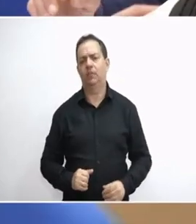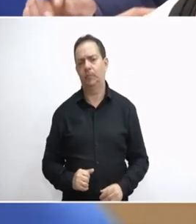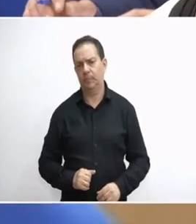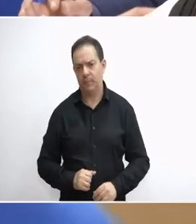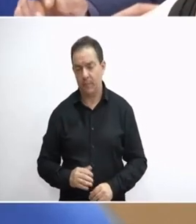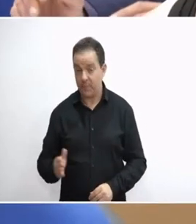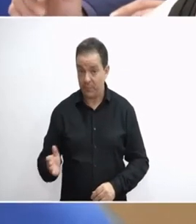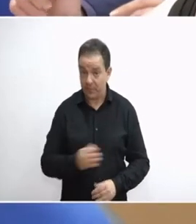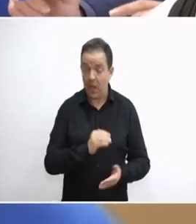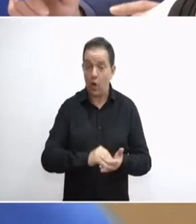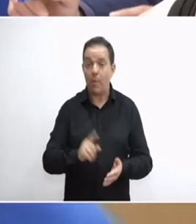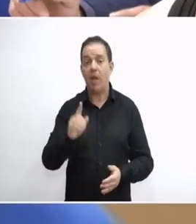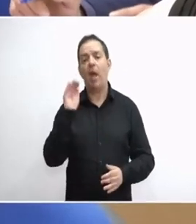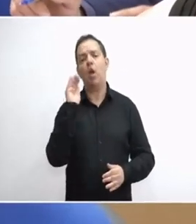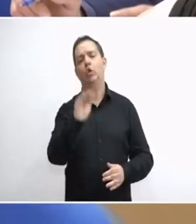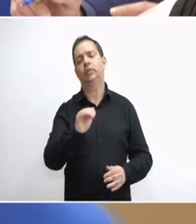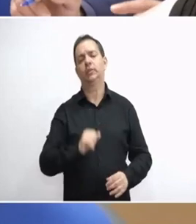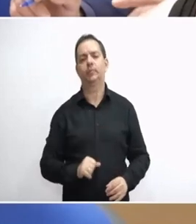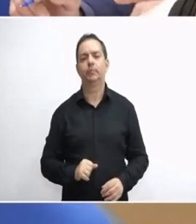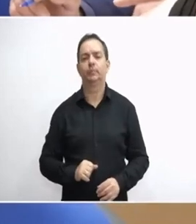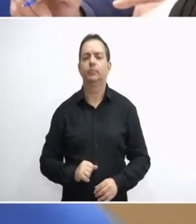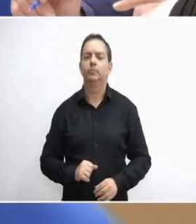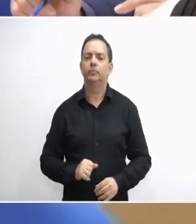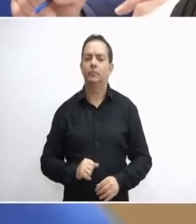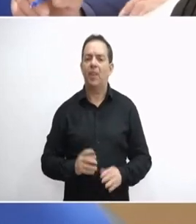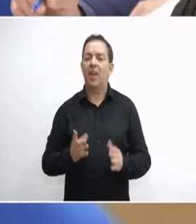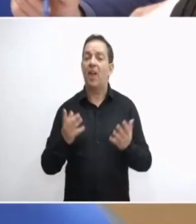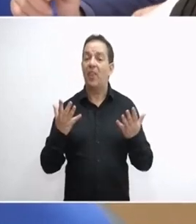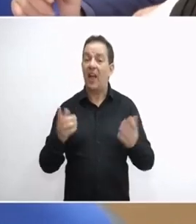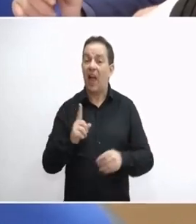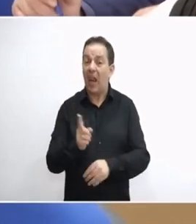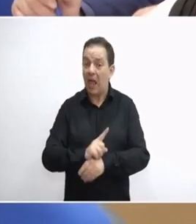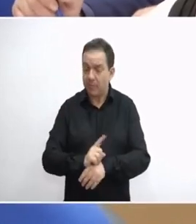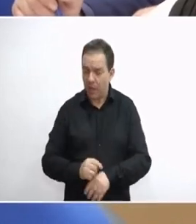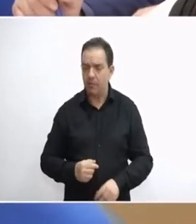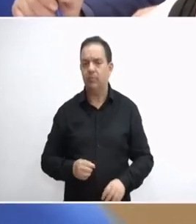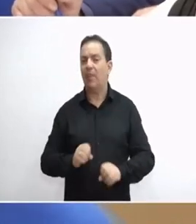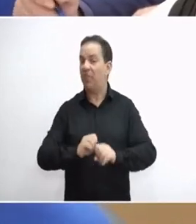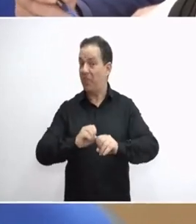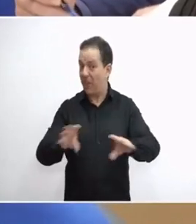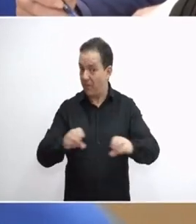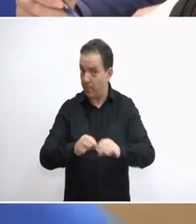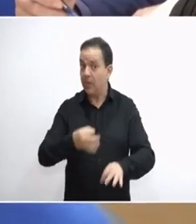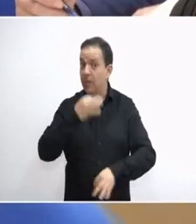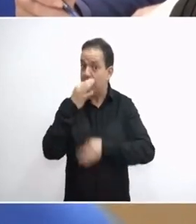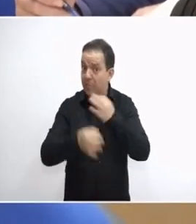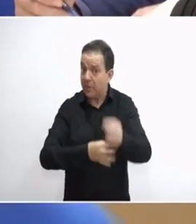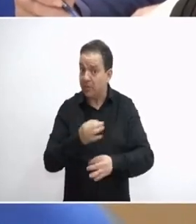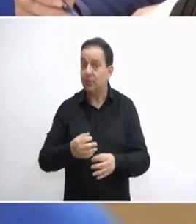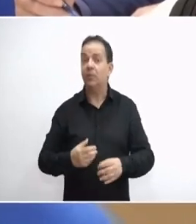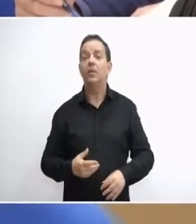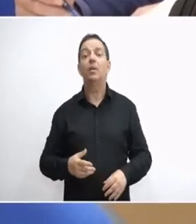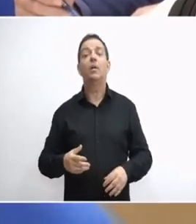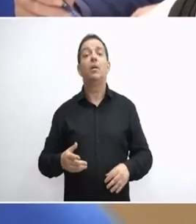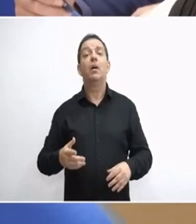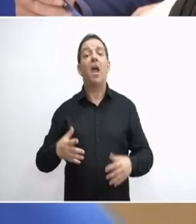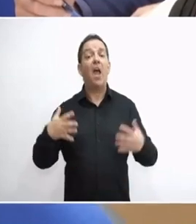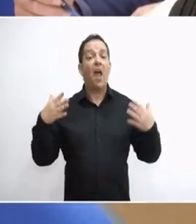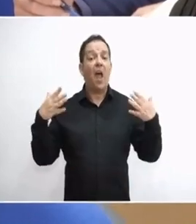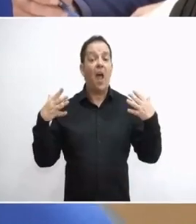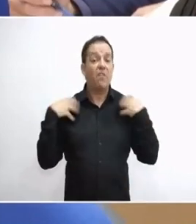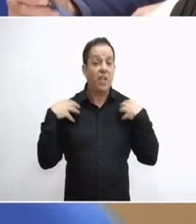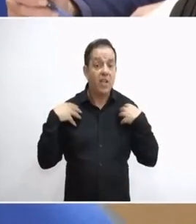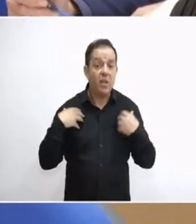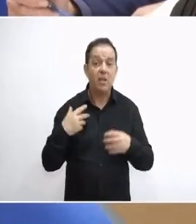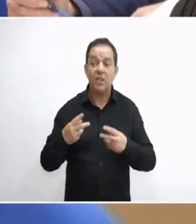Μία ακόμη ερώτηση έχω Στο δεκάλεπτο σπότ πολιτικού φορέα αναφερθήκατε επίσης για την ευθύνη της φύλαξης των συνόρων από